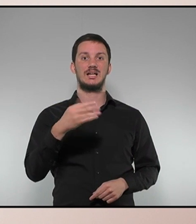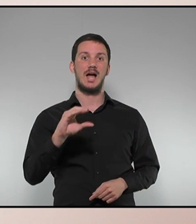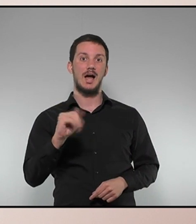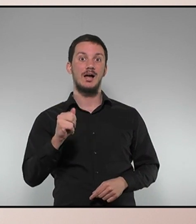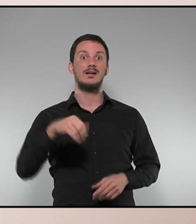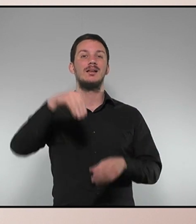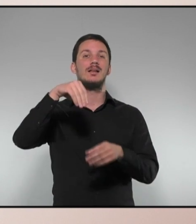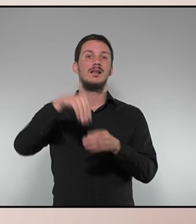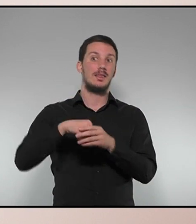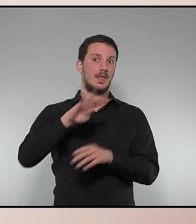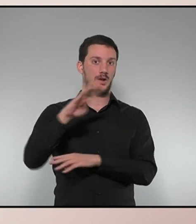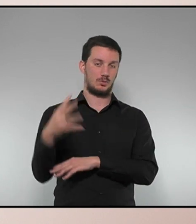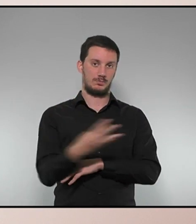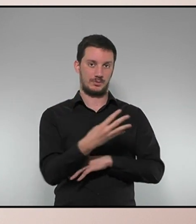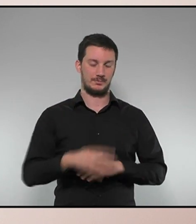d'En Comú Podem.